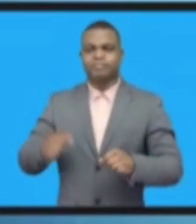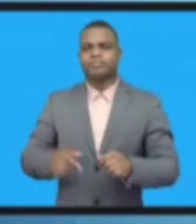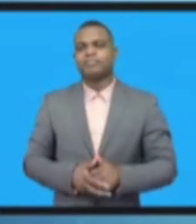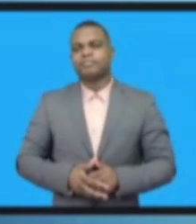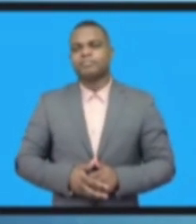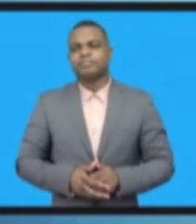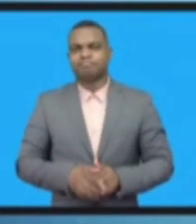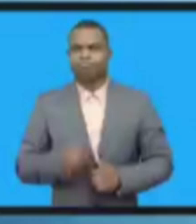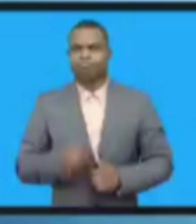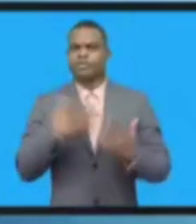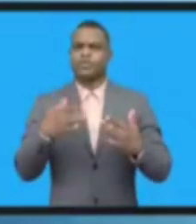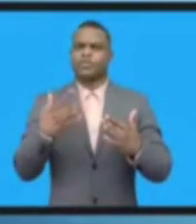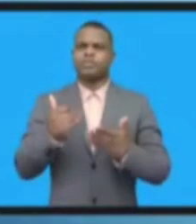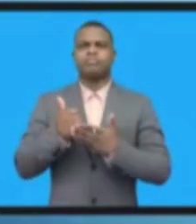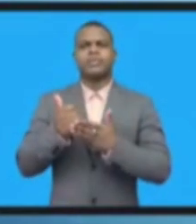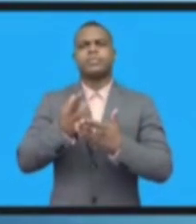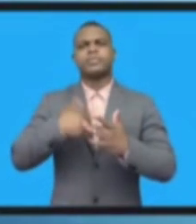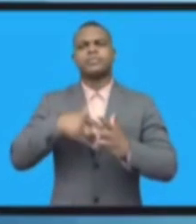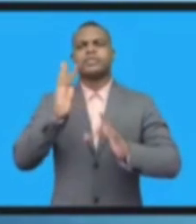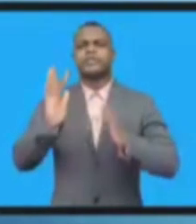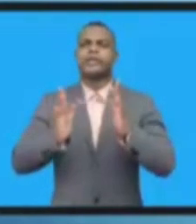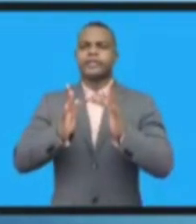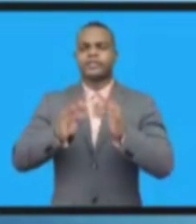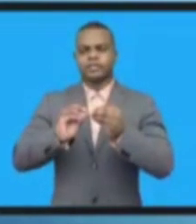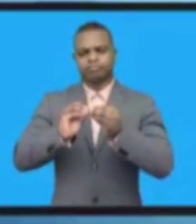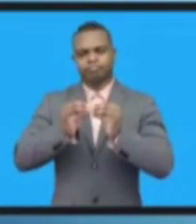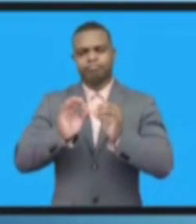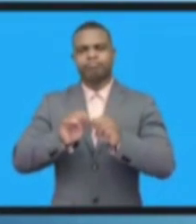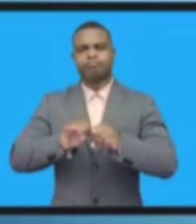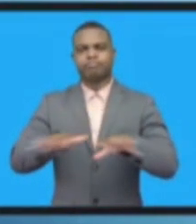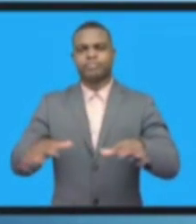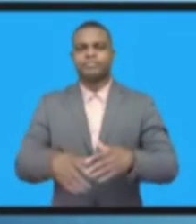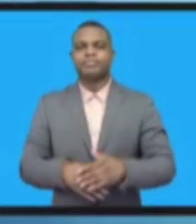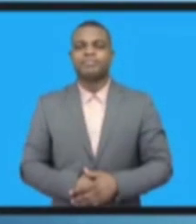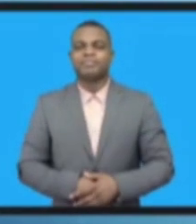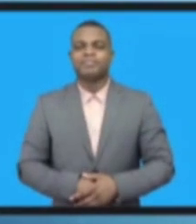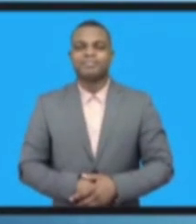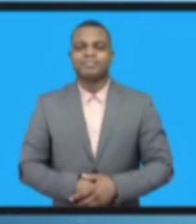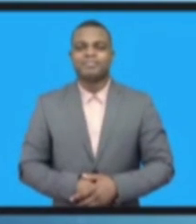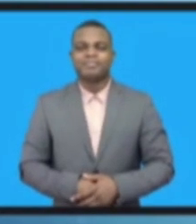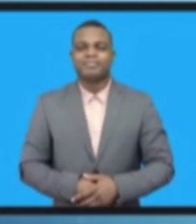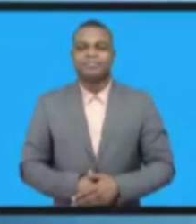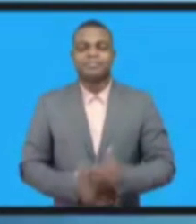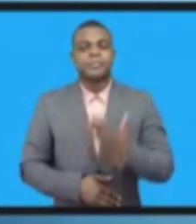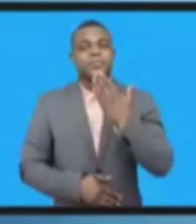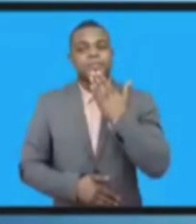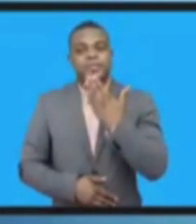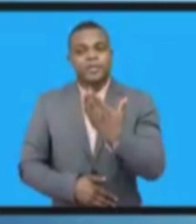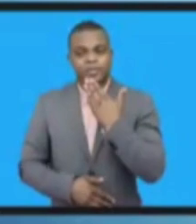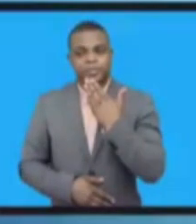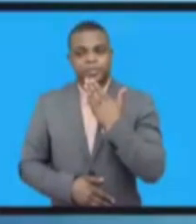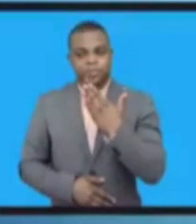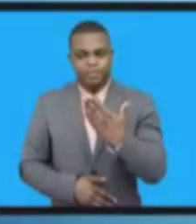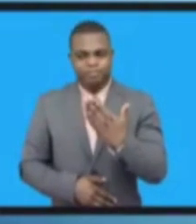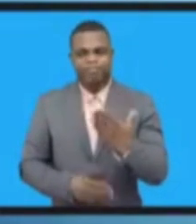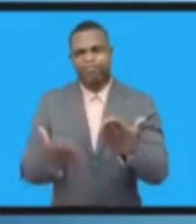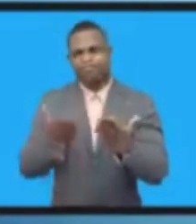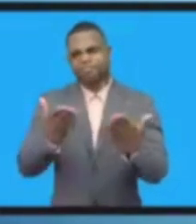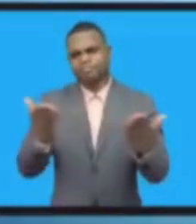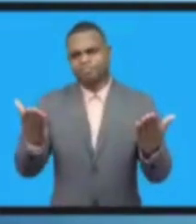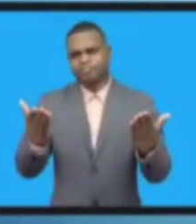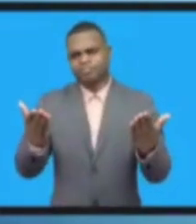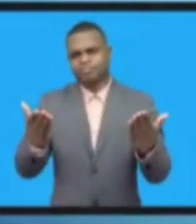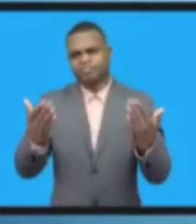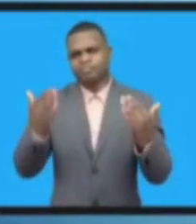из основателей интернета. Спасибо большое. Ну, когда аплодисменты начинаются,